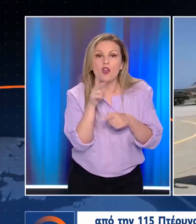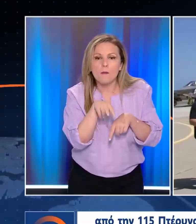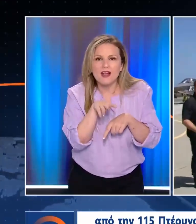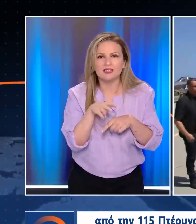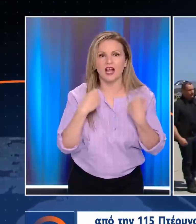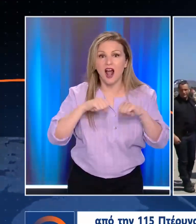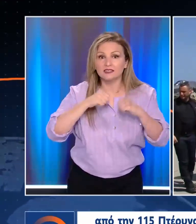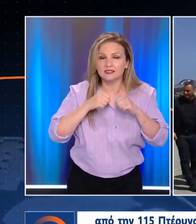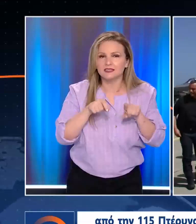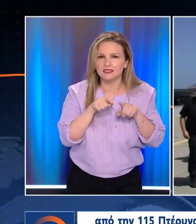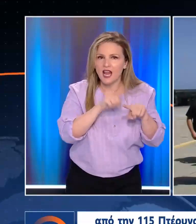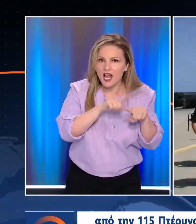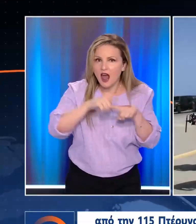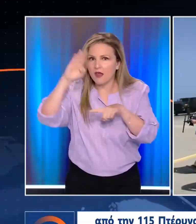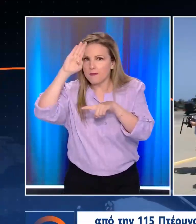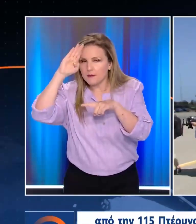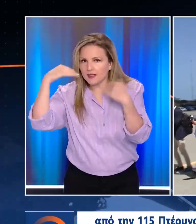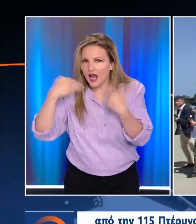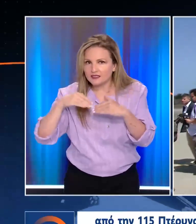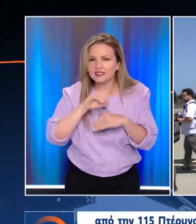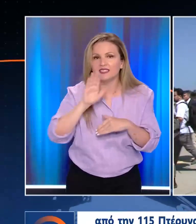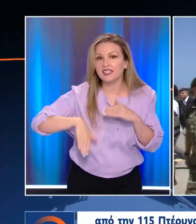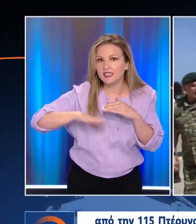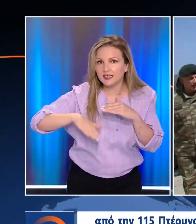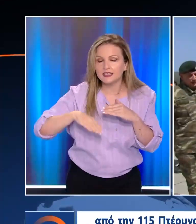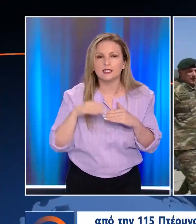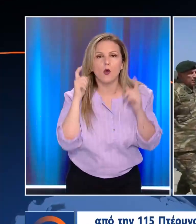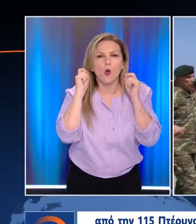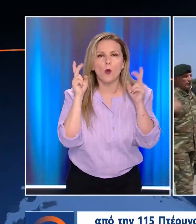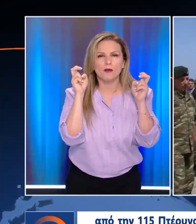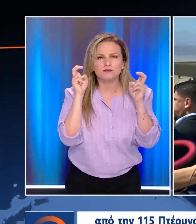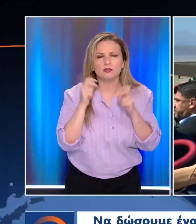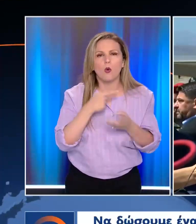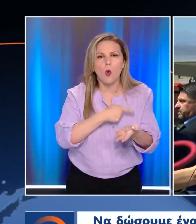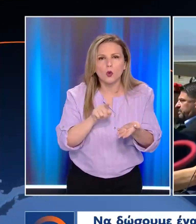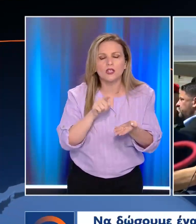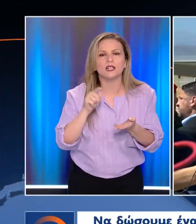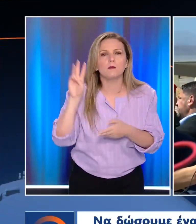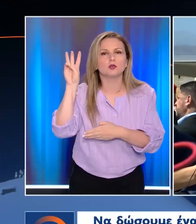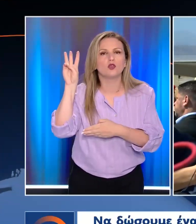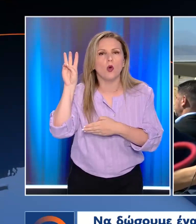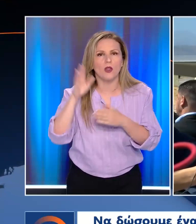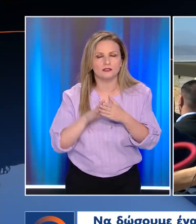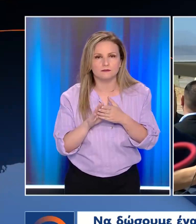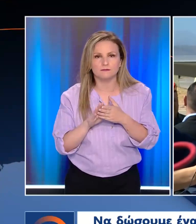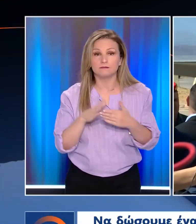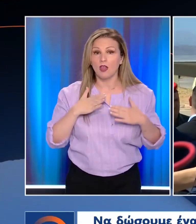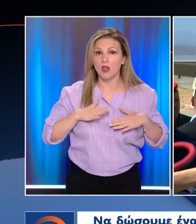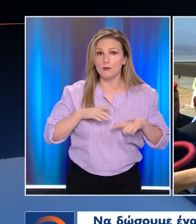διακλαδικής συνεκπαίδευσης Ελλάδας-ΠΑ οργή του Ποσειδώνα. Να δώσουμε ένα σαφές μήνυμα